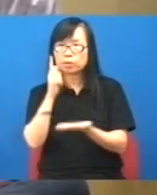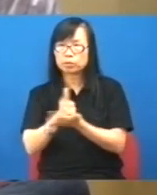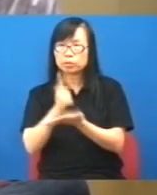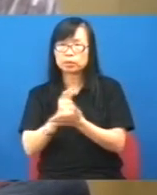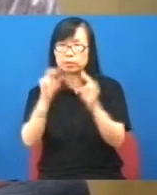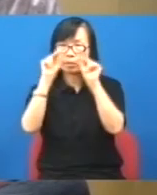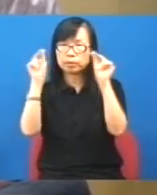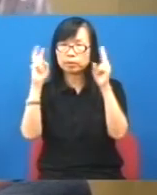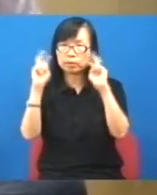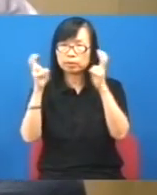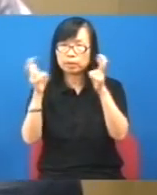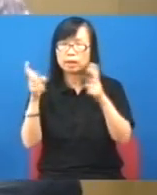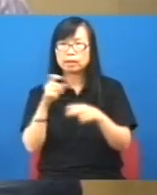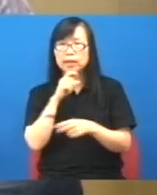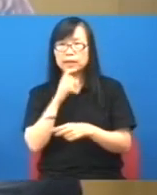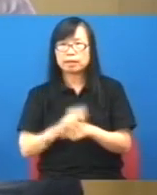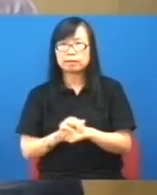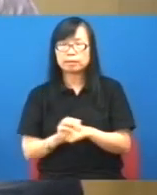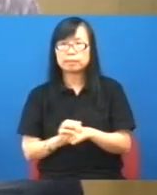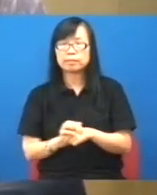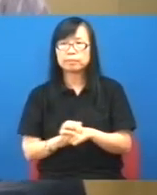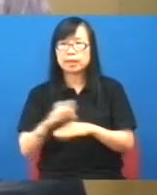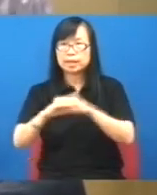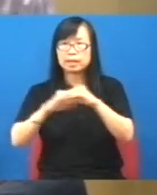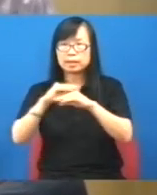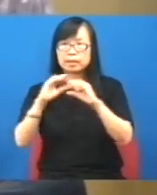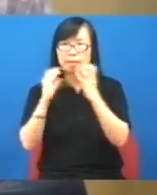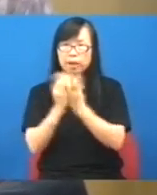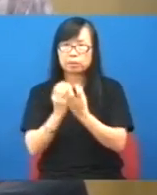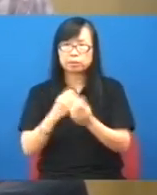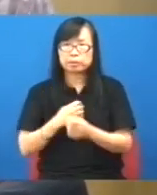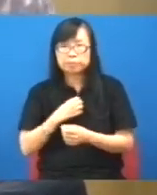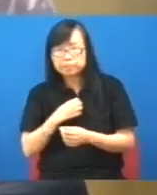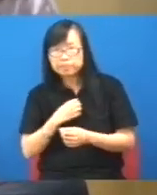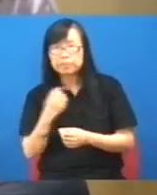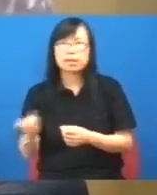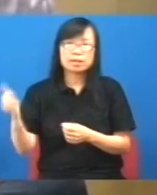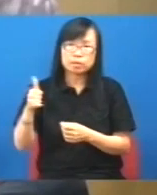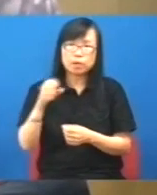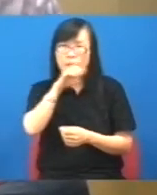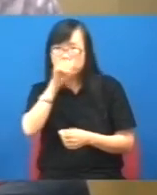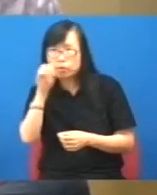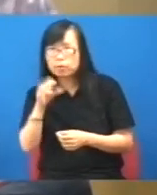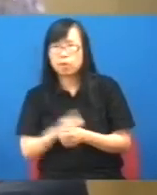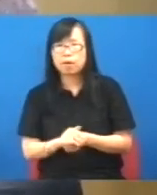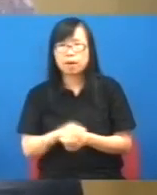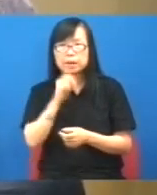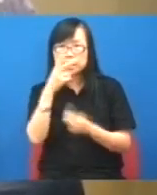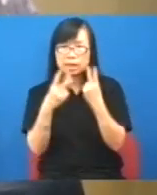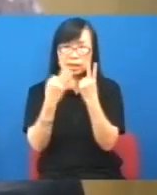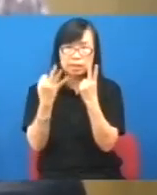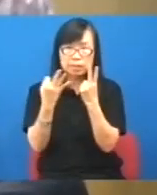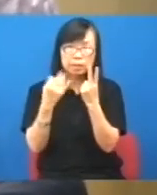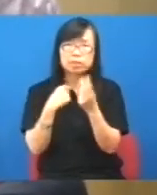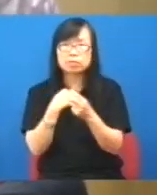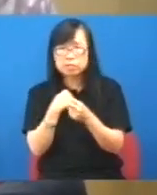些建制派人士好像很心急重重慶用出來就說很多話是不是暗示23條就快